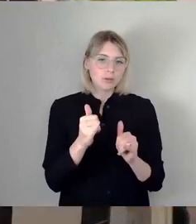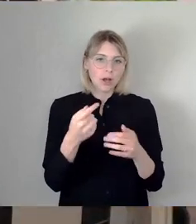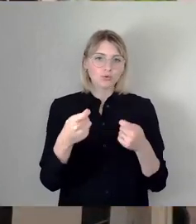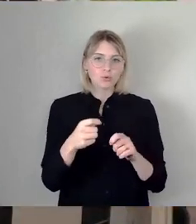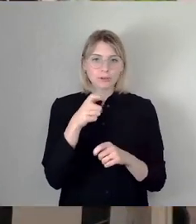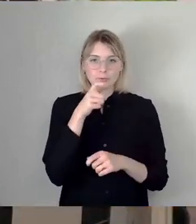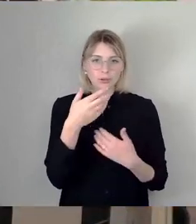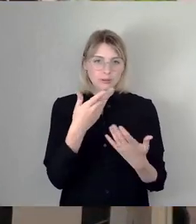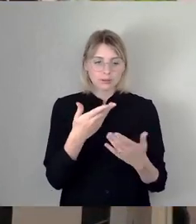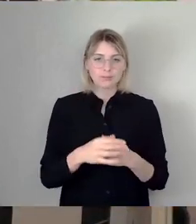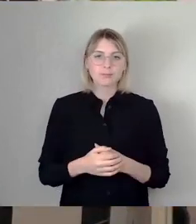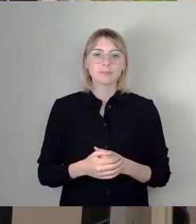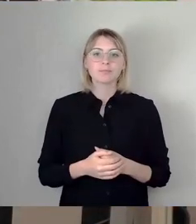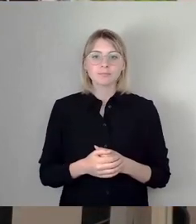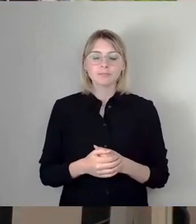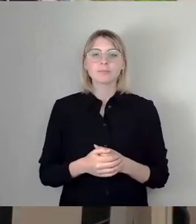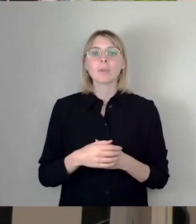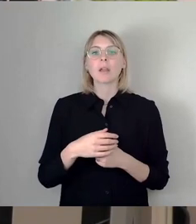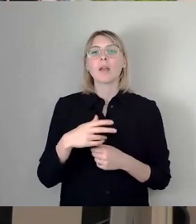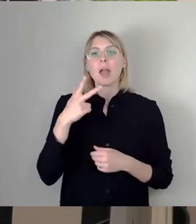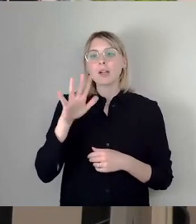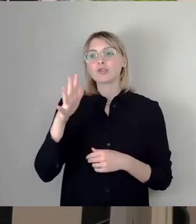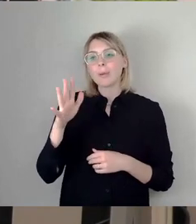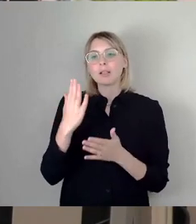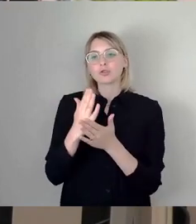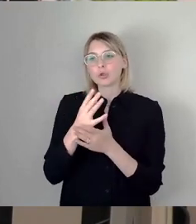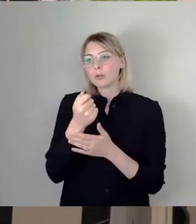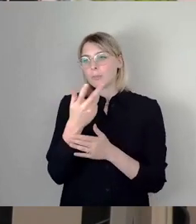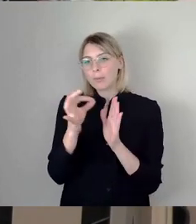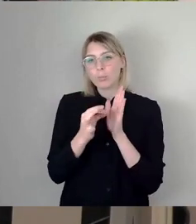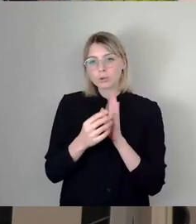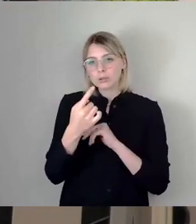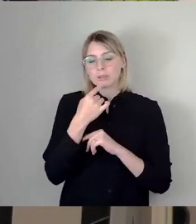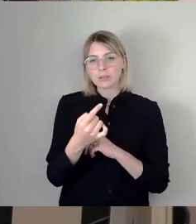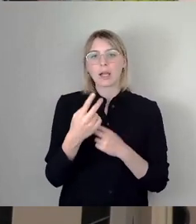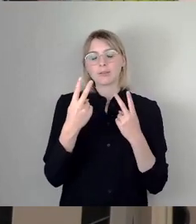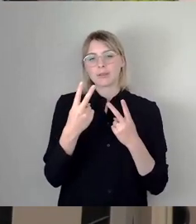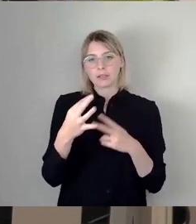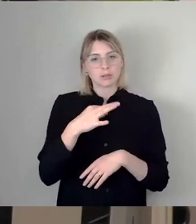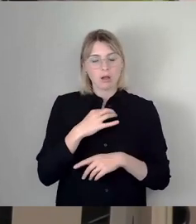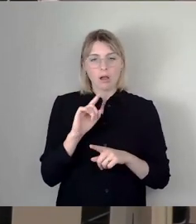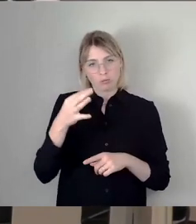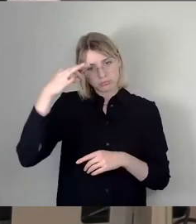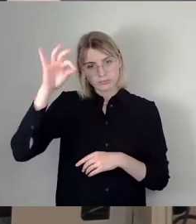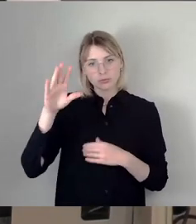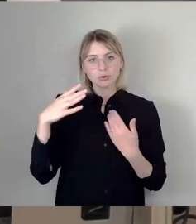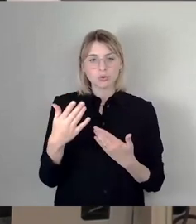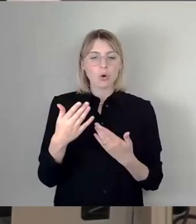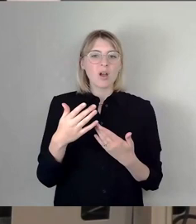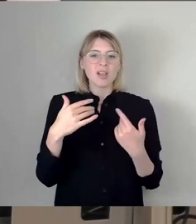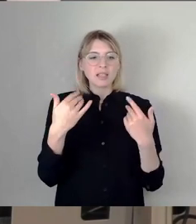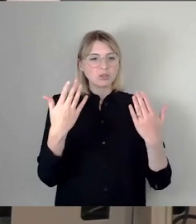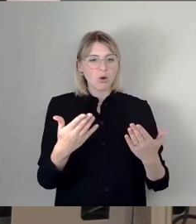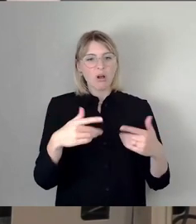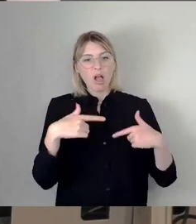Ja, Michael Schmelich hat schon ein paar Sachen gesagt, die ich auch sehr wichtig finde. Ich finde es schon ein bisschen interessant, dass jetzt das so ins Lächerliche gezogen wird, wo wirklich schlimme